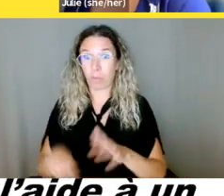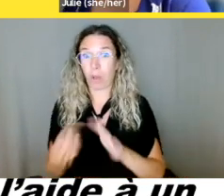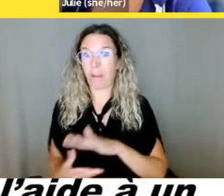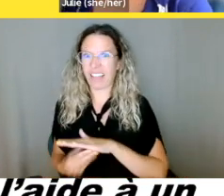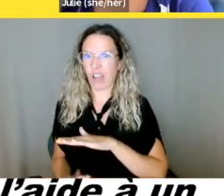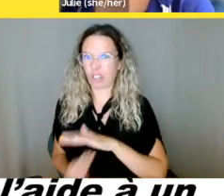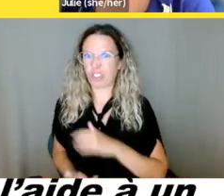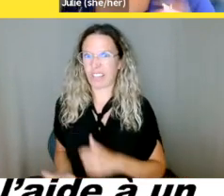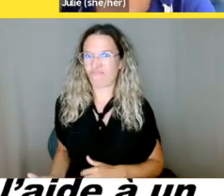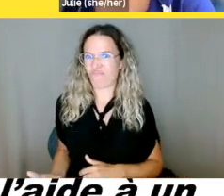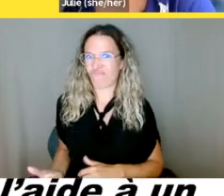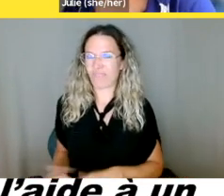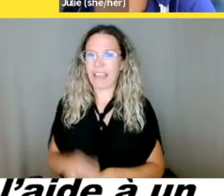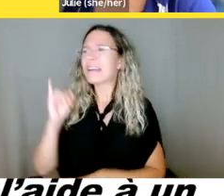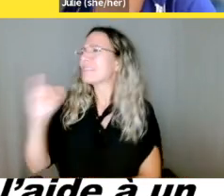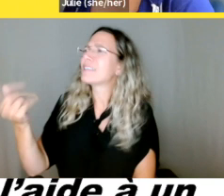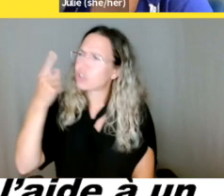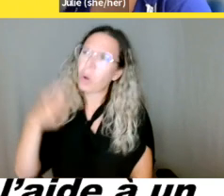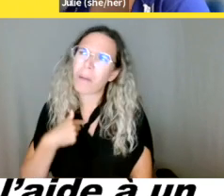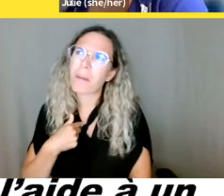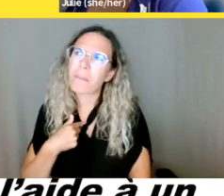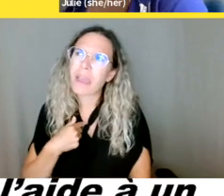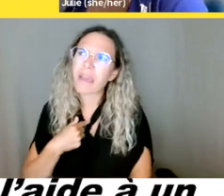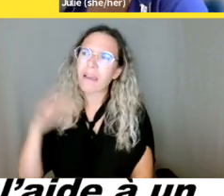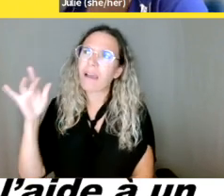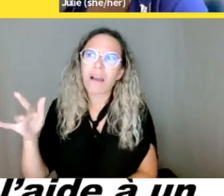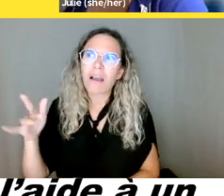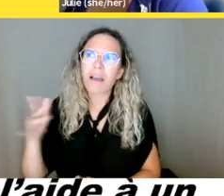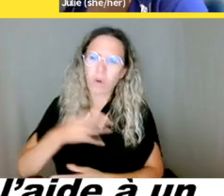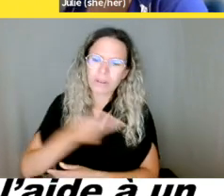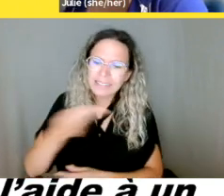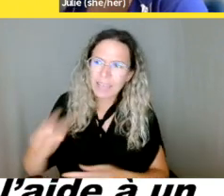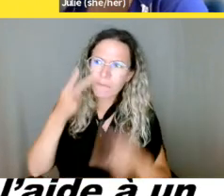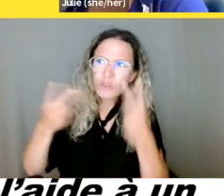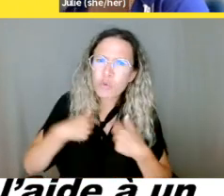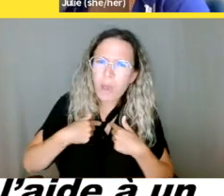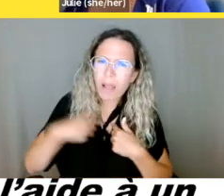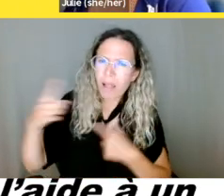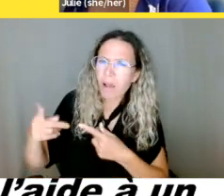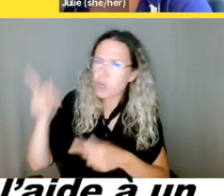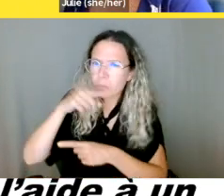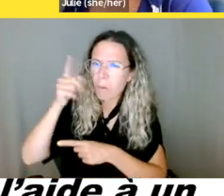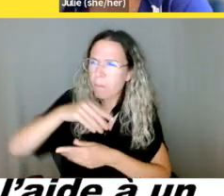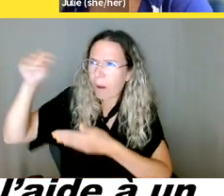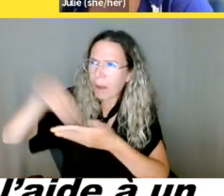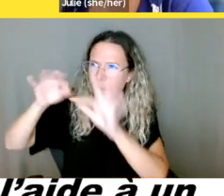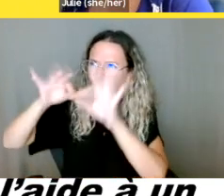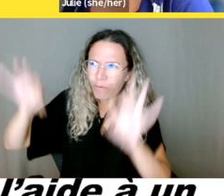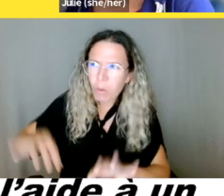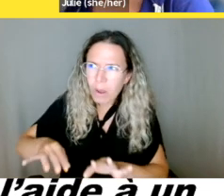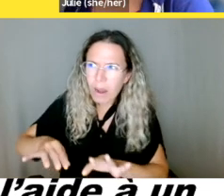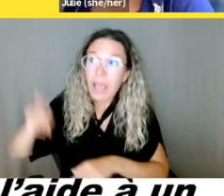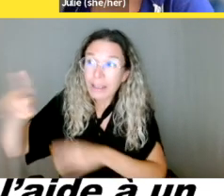je ne peux pas remplir ce formulaire et vous refusez de m'aider, donc vous me refusez un acte complètement raisonnable.